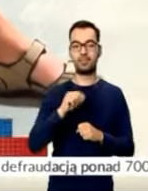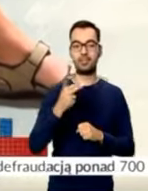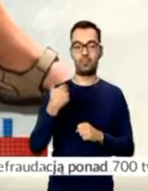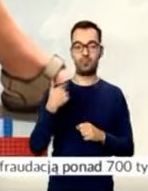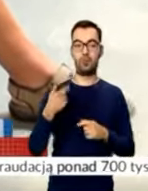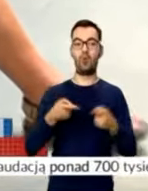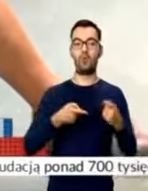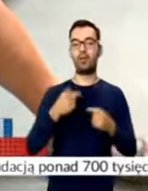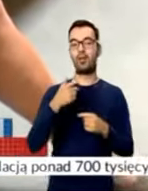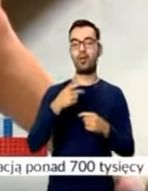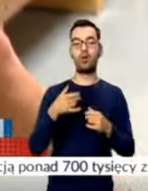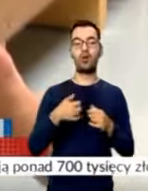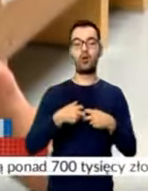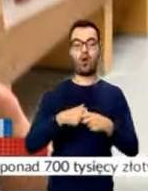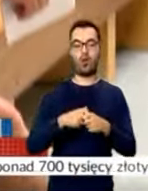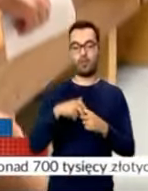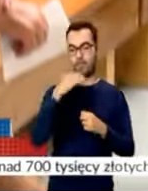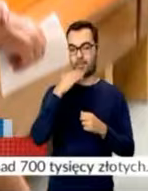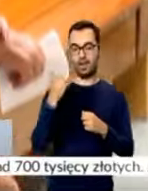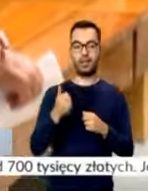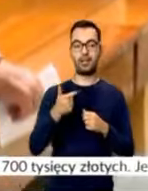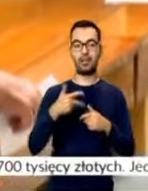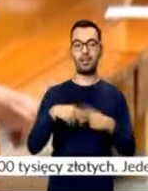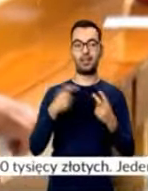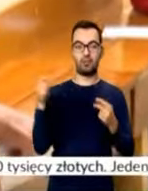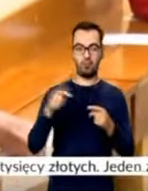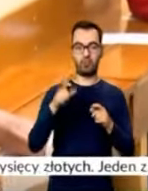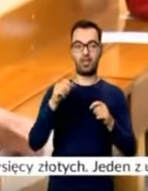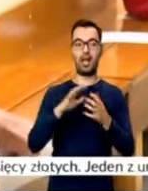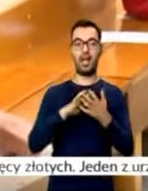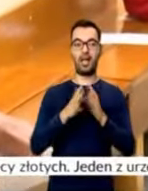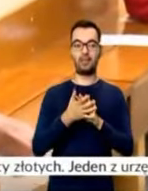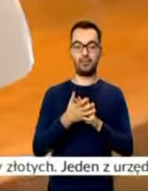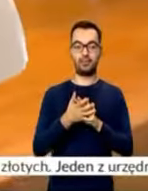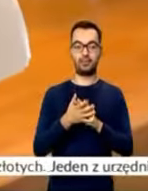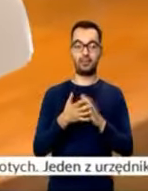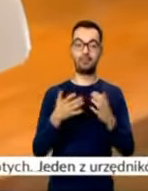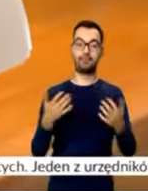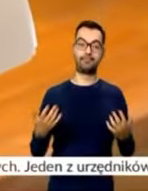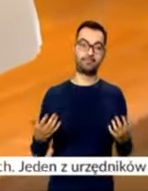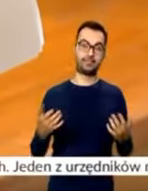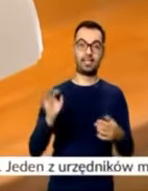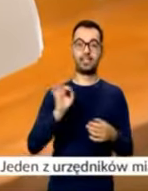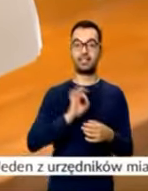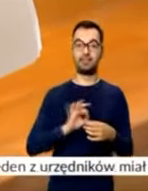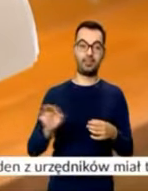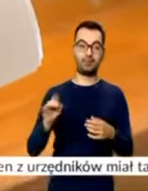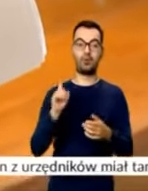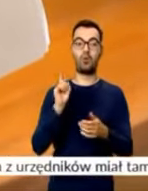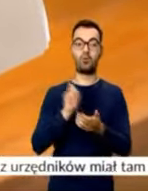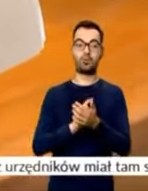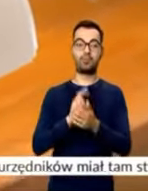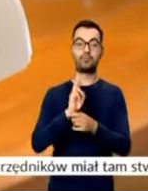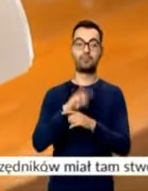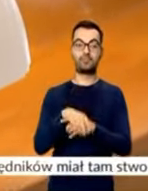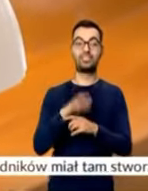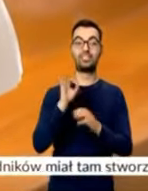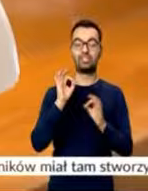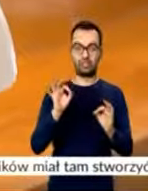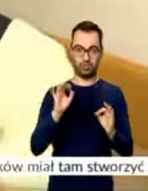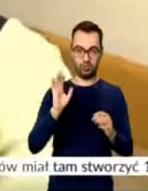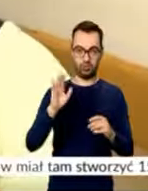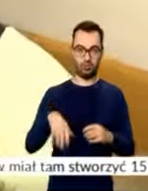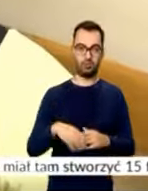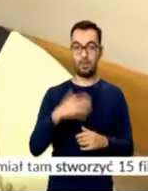przeszedł operację kolana. Po kilku dniach powinien rozpocząć intensywną rehabilitację. Tymczasem do specjalisty udało mu się dotrzeć dziś przed